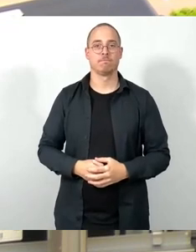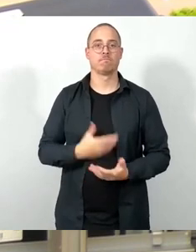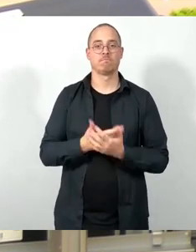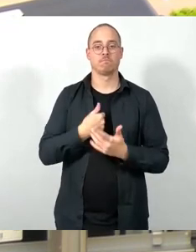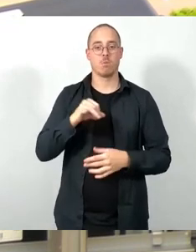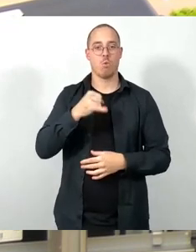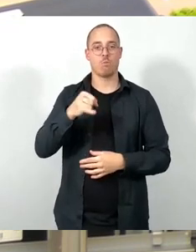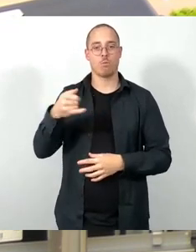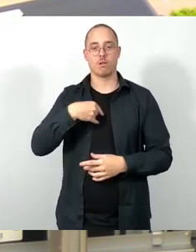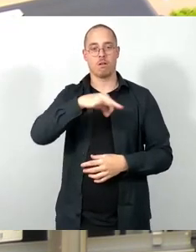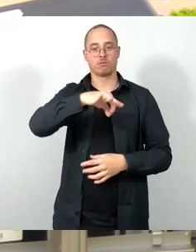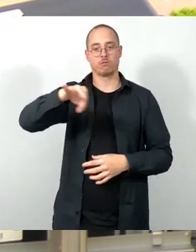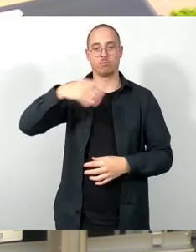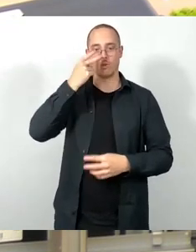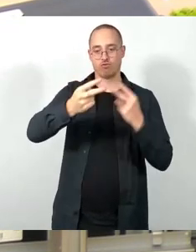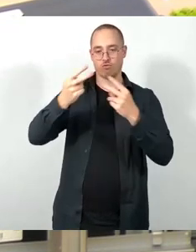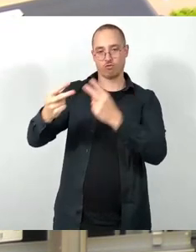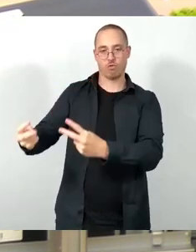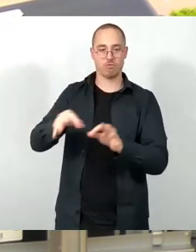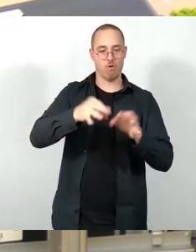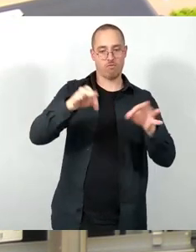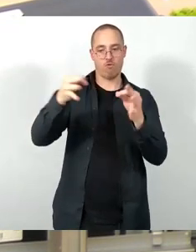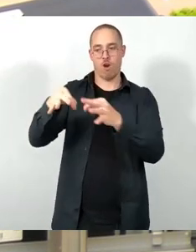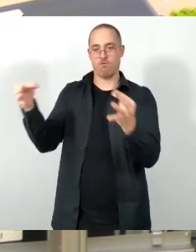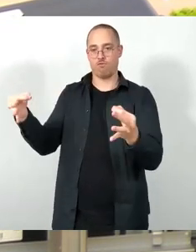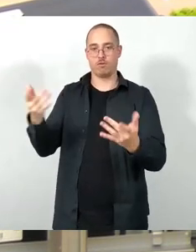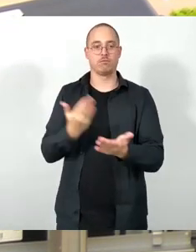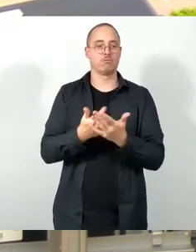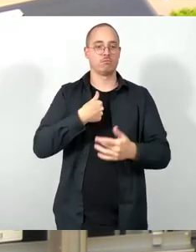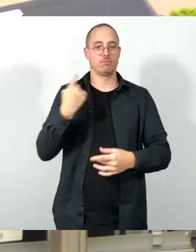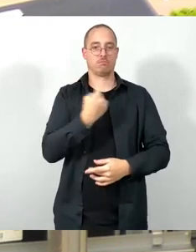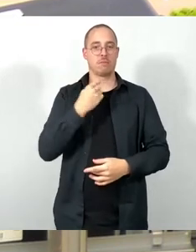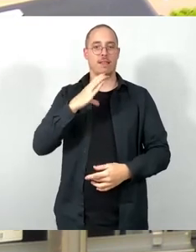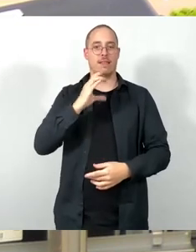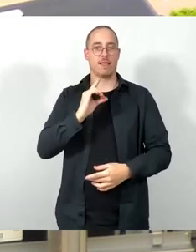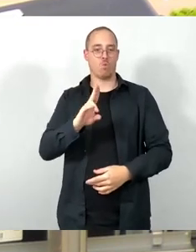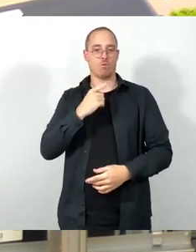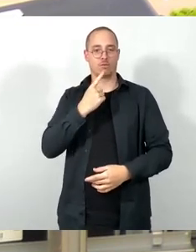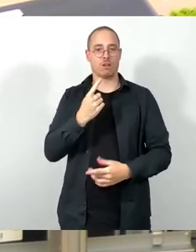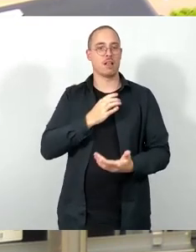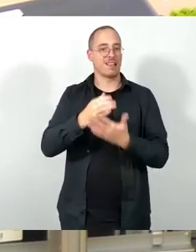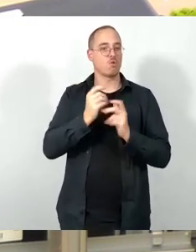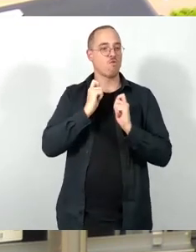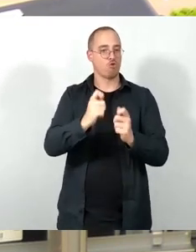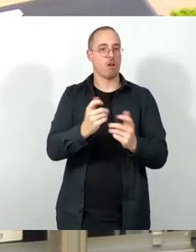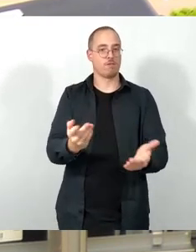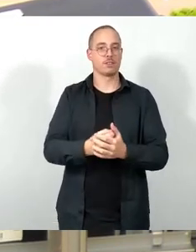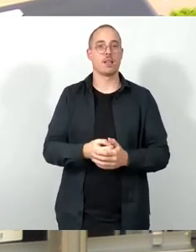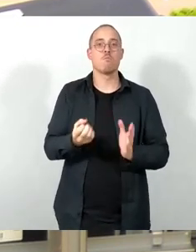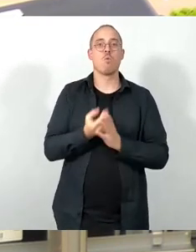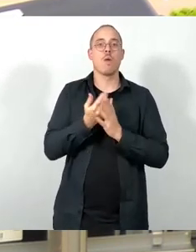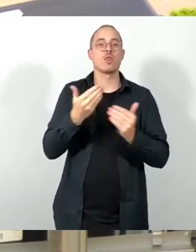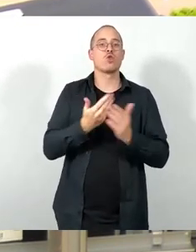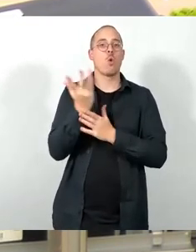wir als CDU schlagen jetzt vor dem Ersetzungsvorschlag, dass wir das Projekt Neues Volkshaus Kota durch das